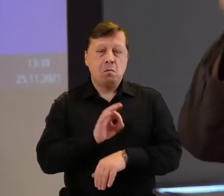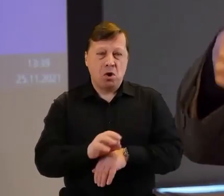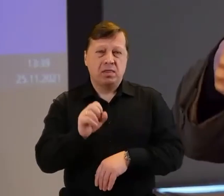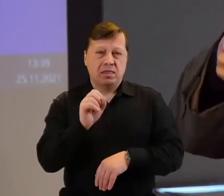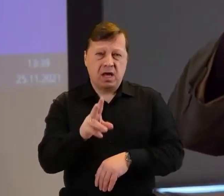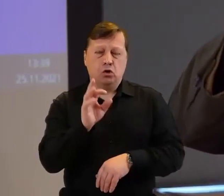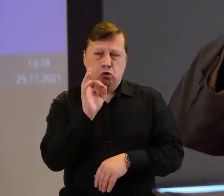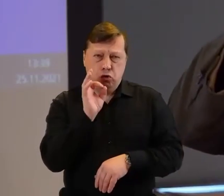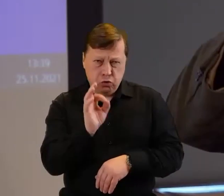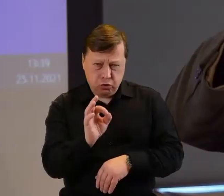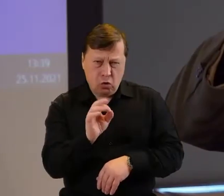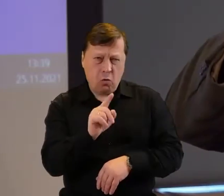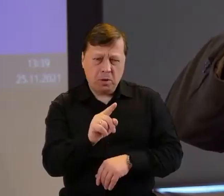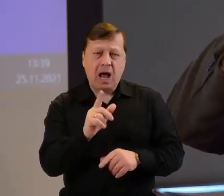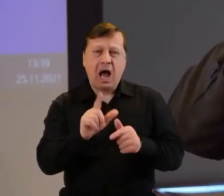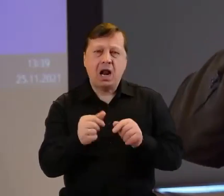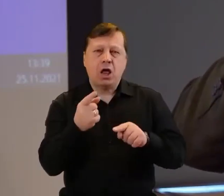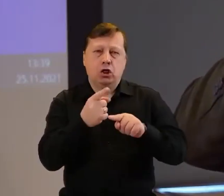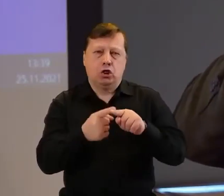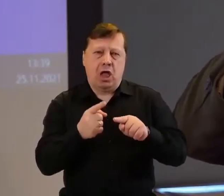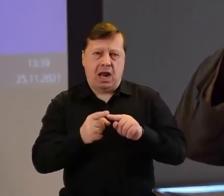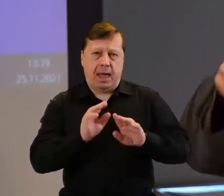projekty są dobrym elementem